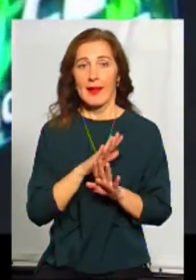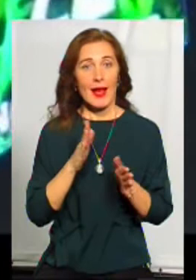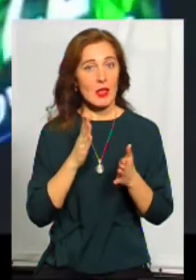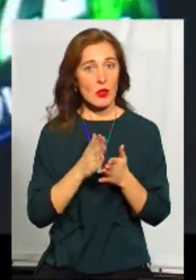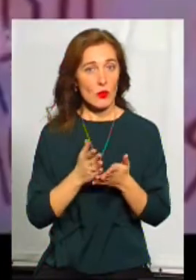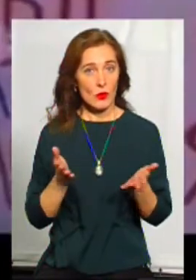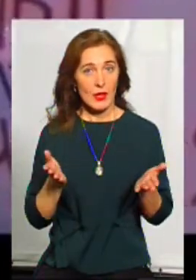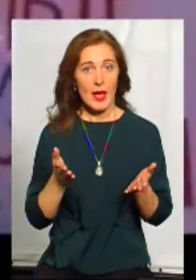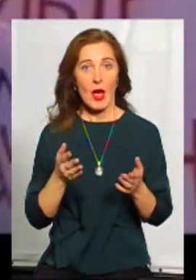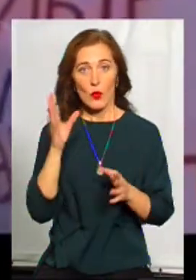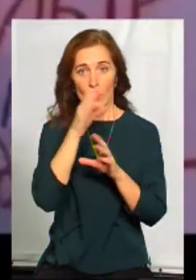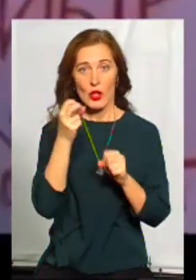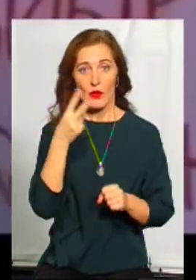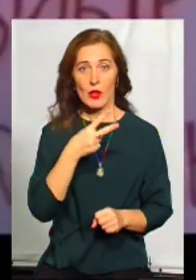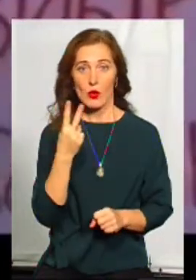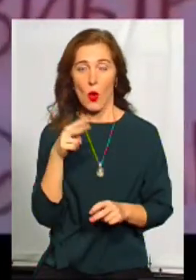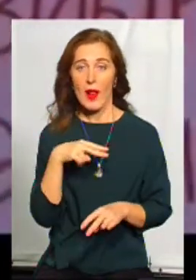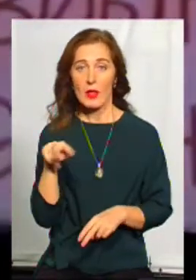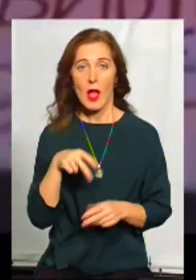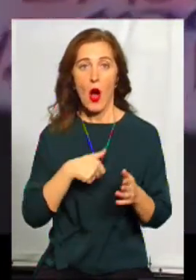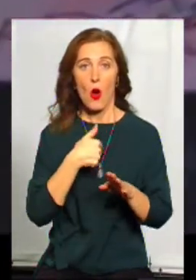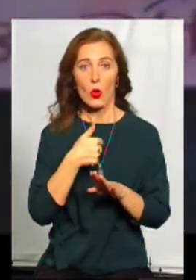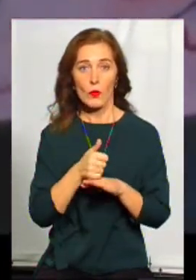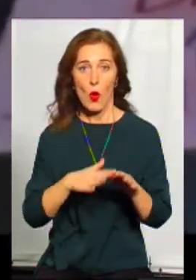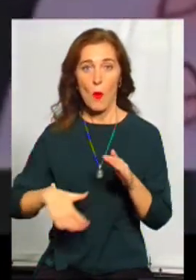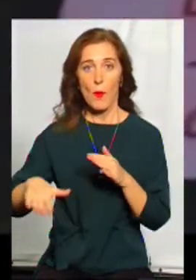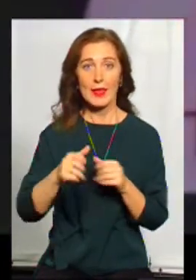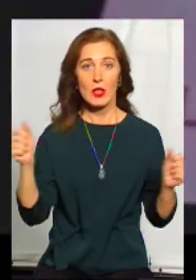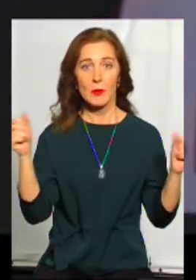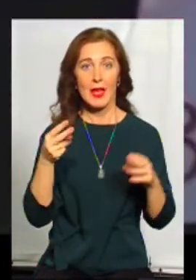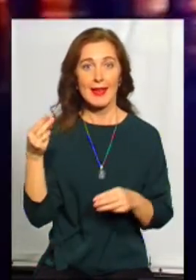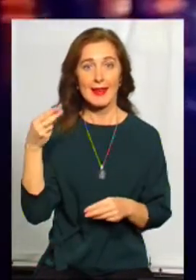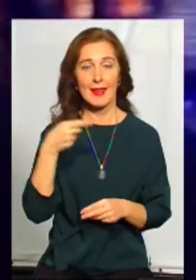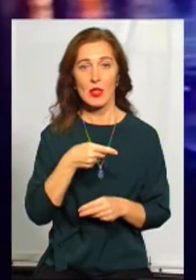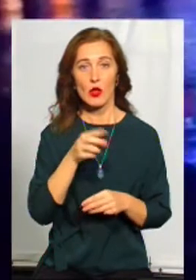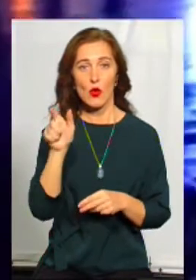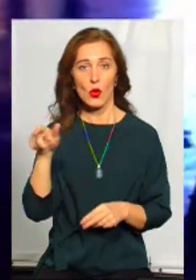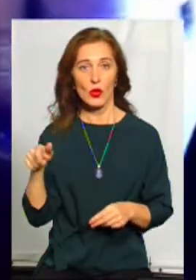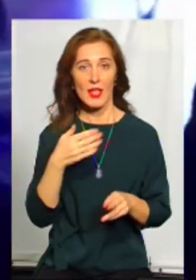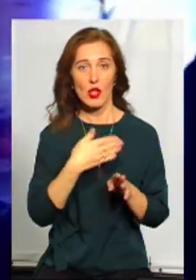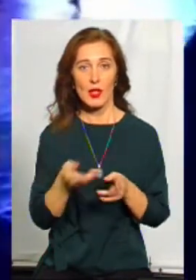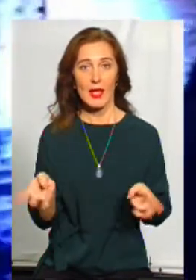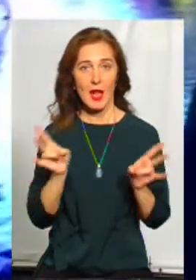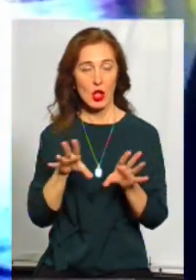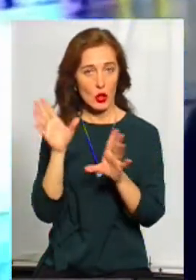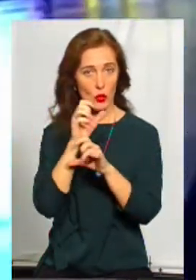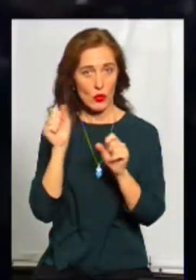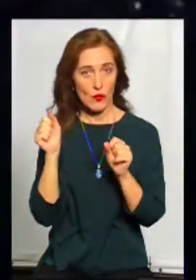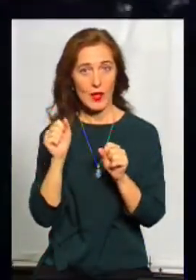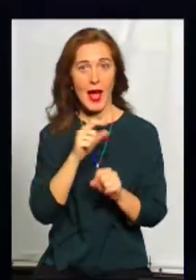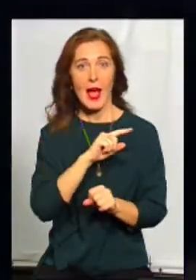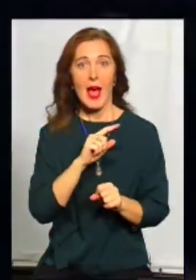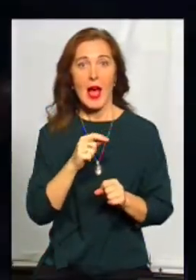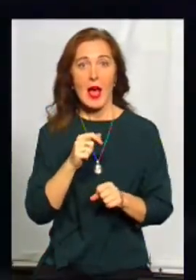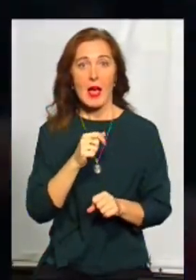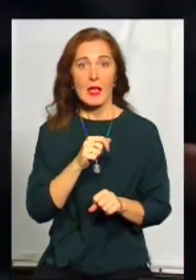У ніч проти 22 листопада на головному майдані країни зібралося близько тисячі людей. Частина лишилася ночувати. Силовики не давали ставити намет, а це й